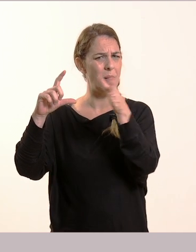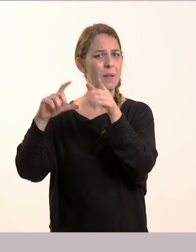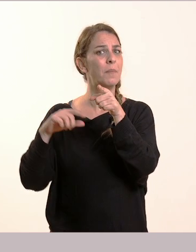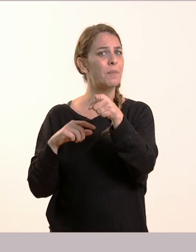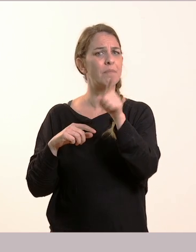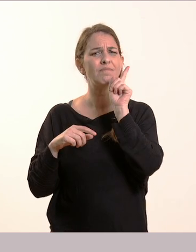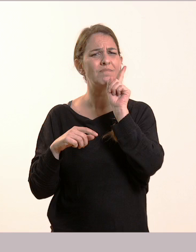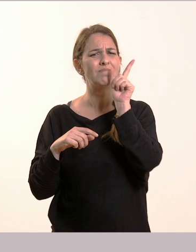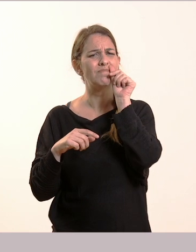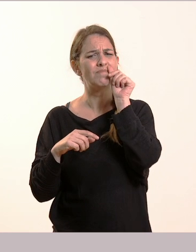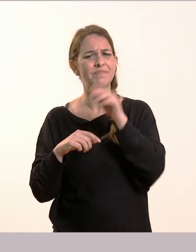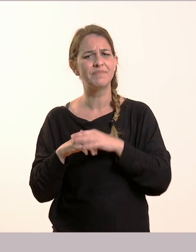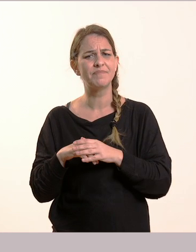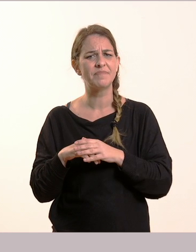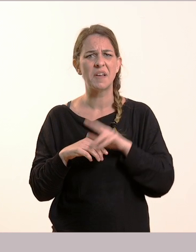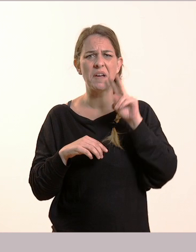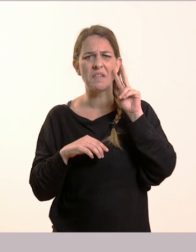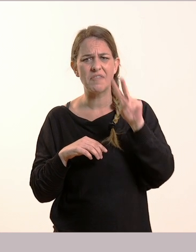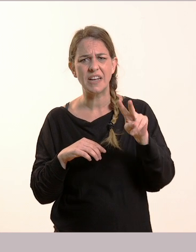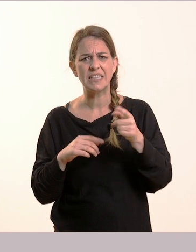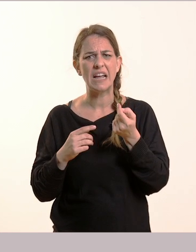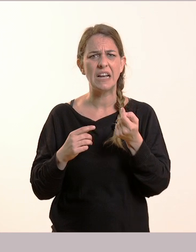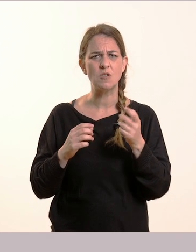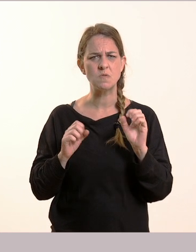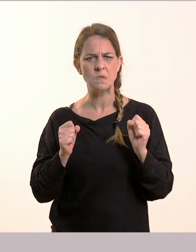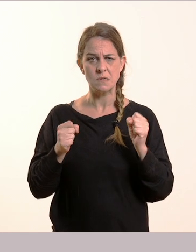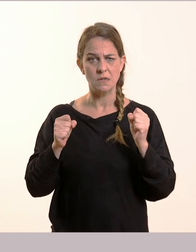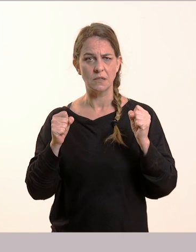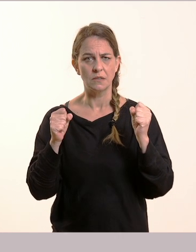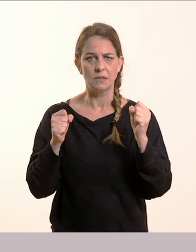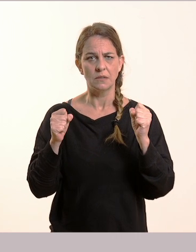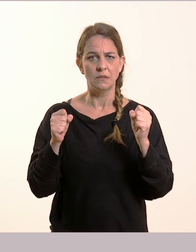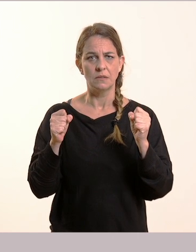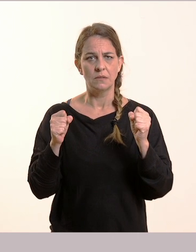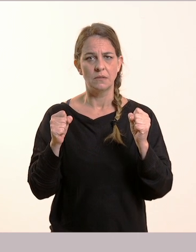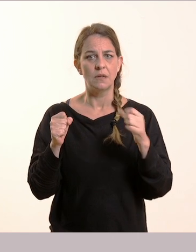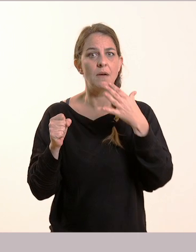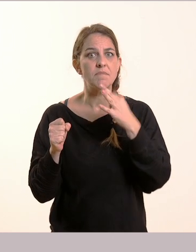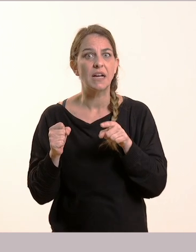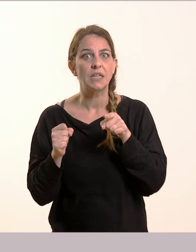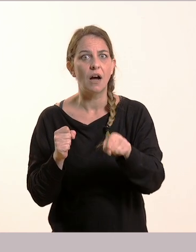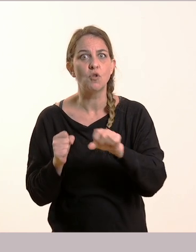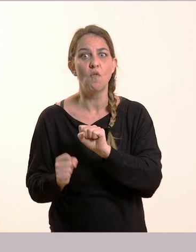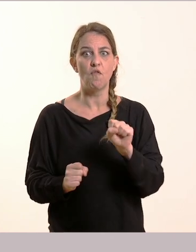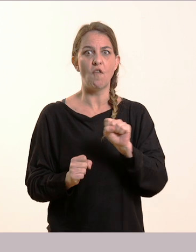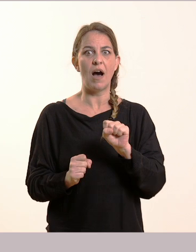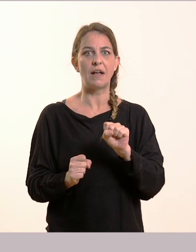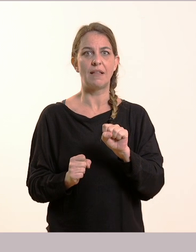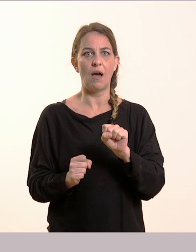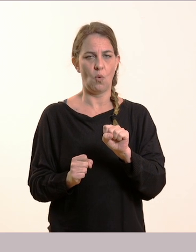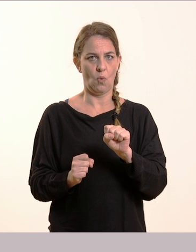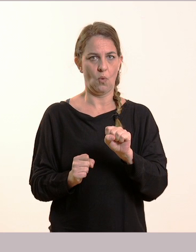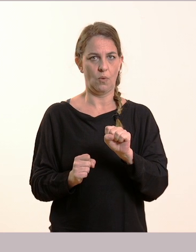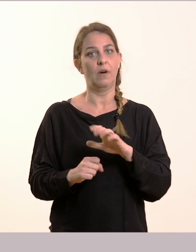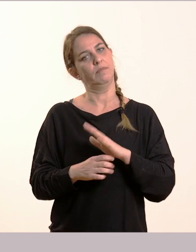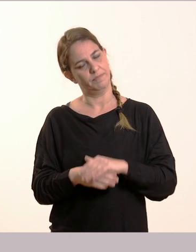σε μια ένταση, ένα... Τι νιώθει! Είναι σαν να φοβάται! Πολύ ωραία! Φόβος!